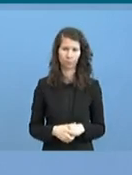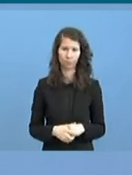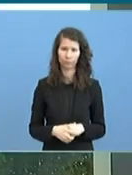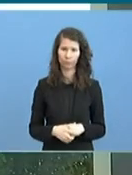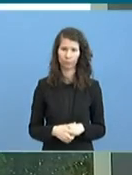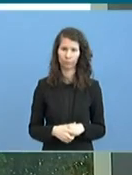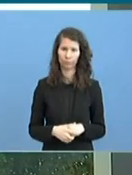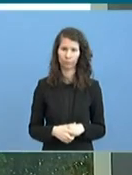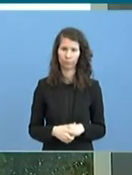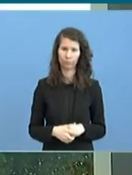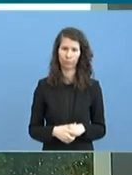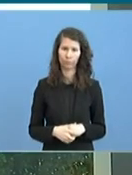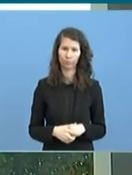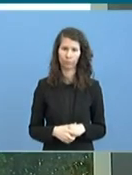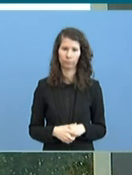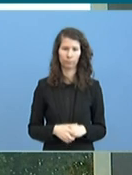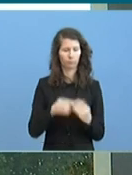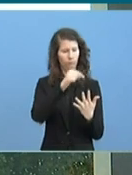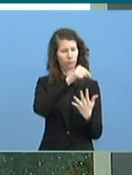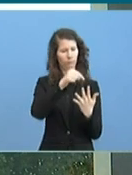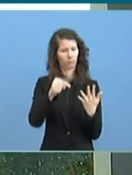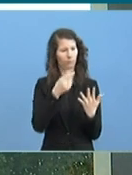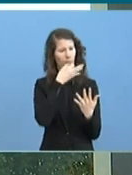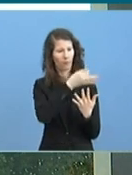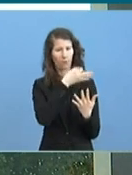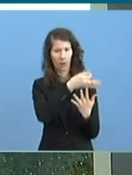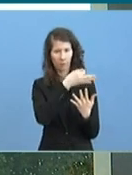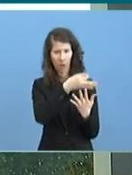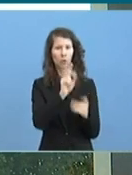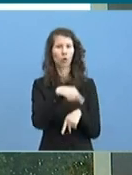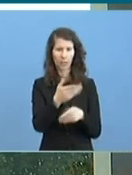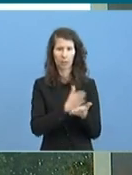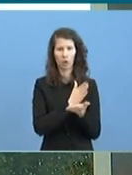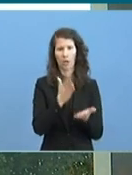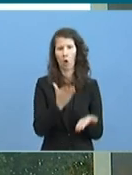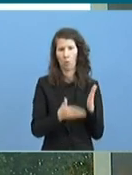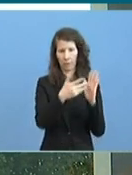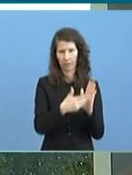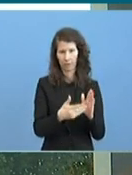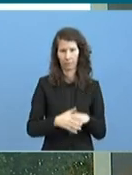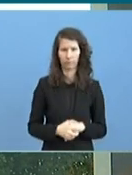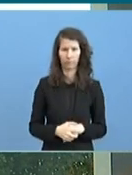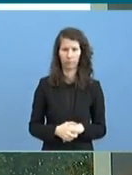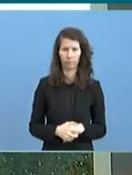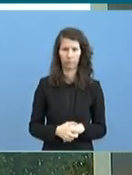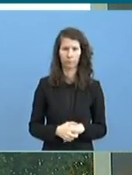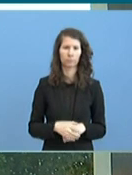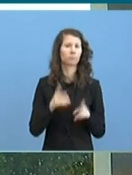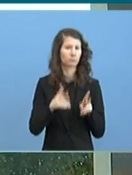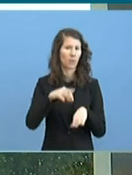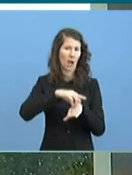Das ist halt eben das Kriterium, das das RKI festgelegt hat. Wie gesagt, im Einzelfall entscheidet der Arzt.